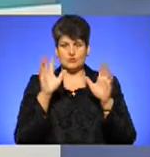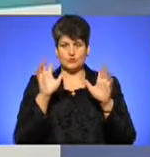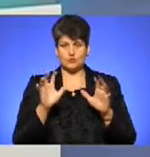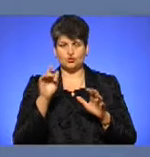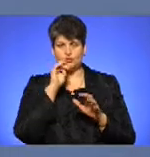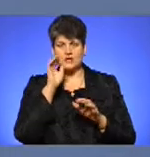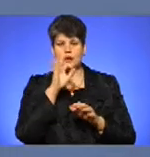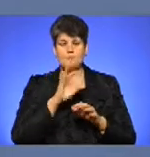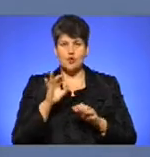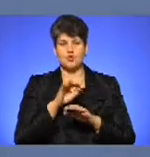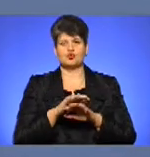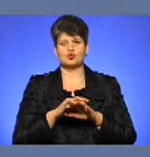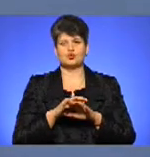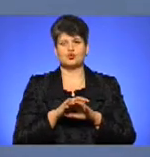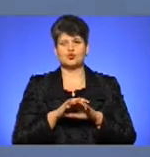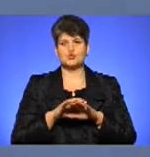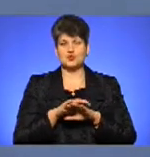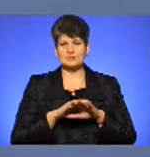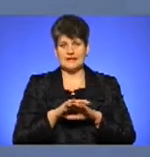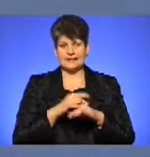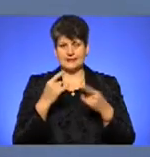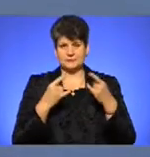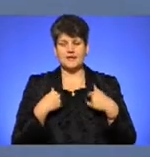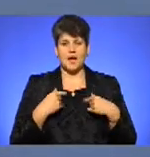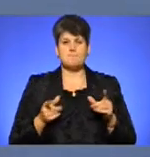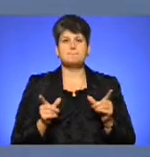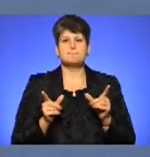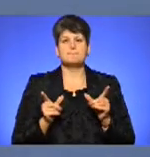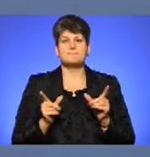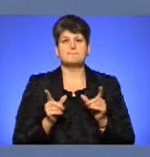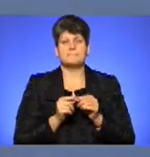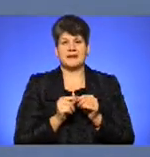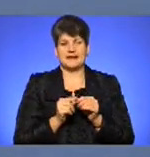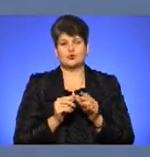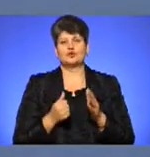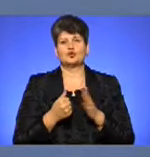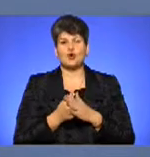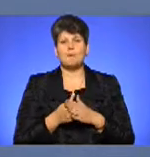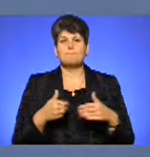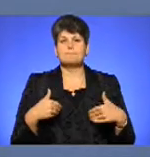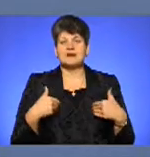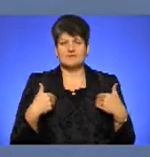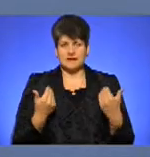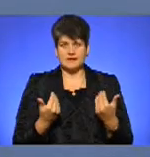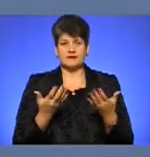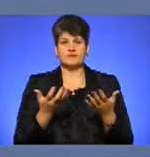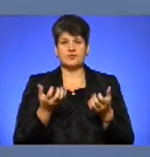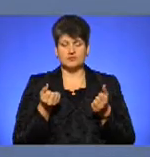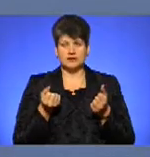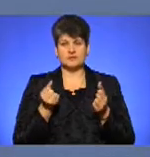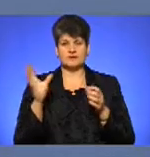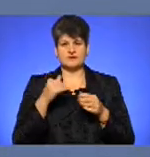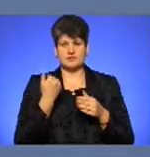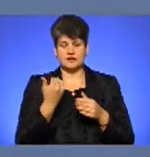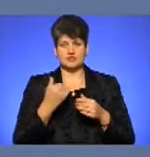суспільне телебачення? По-перше, я приєднуюсь до привітань, які ви вже, очевидно, багато разів сьогодні отримали, і всі ваші колеги, і з